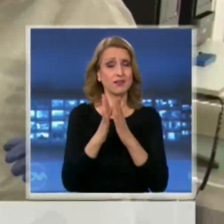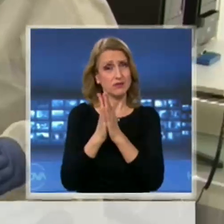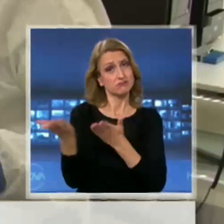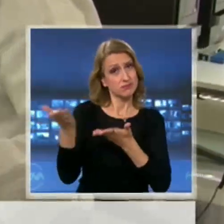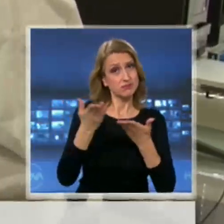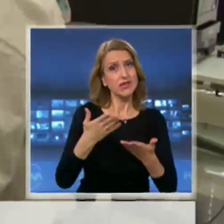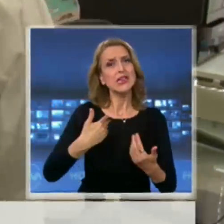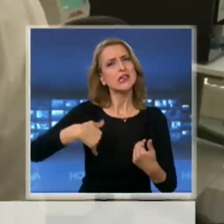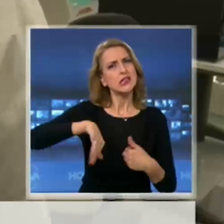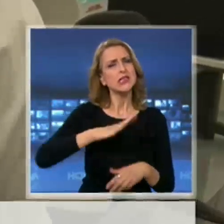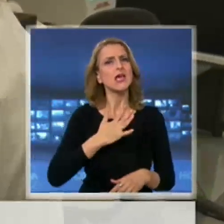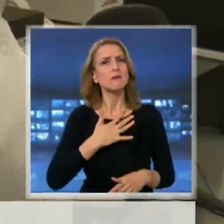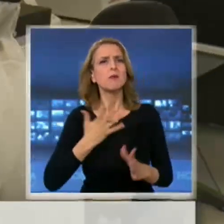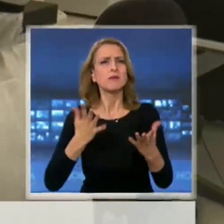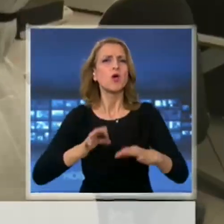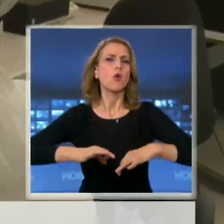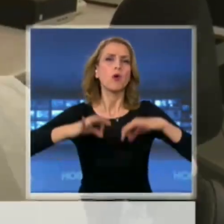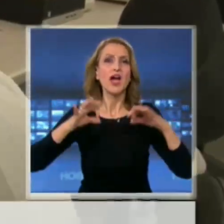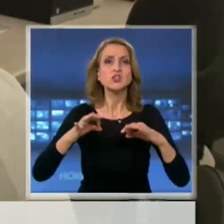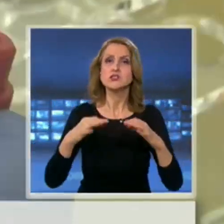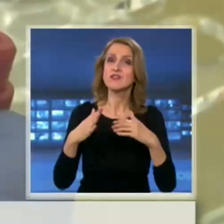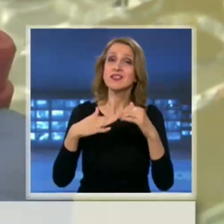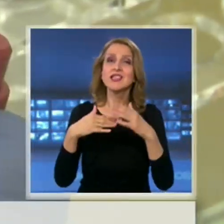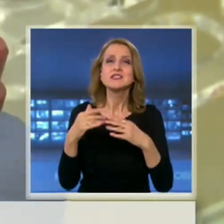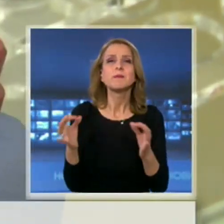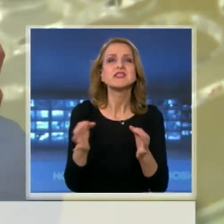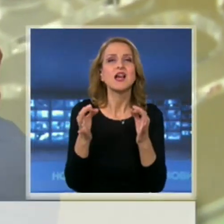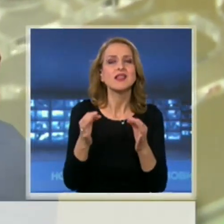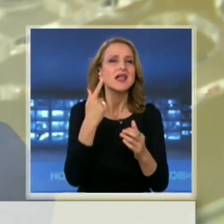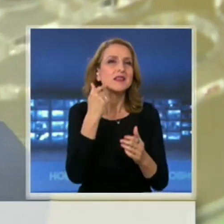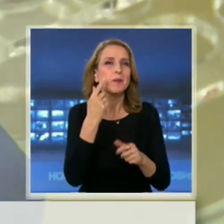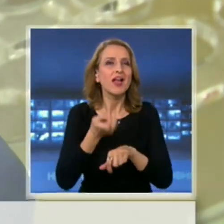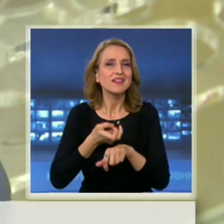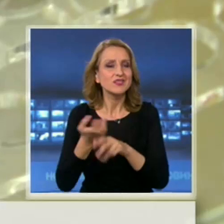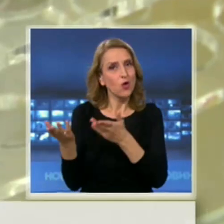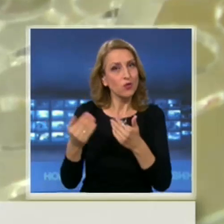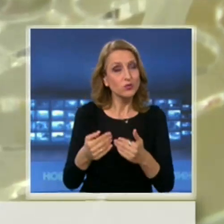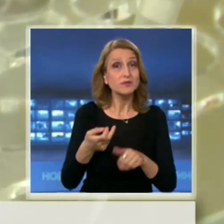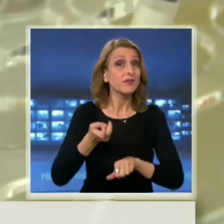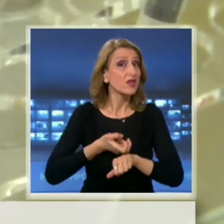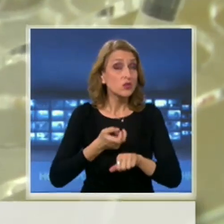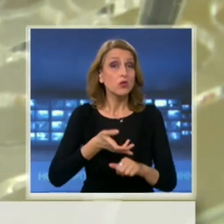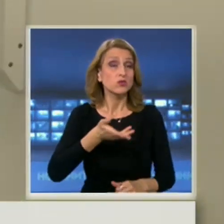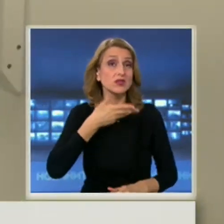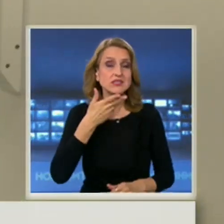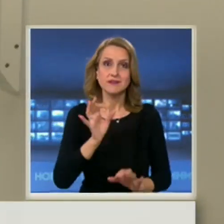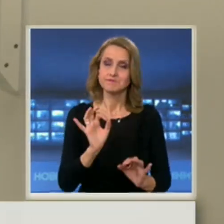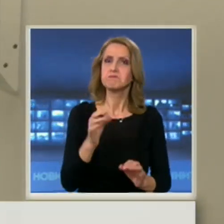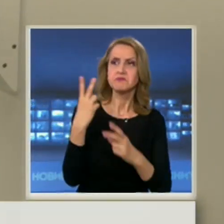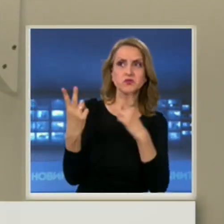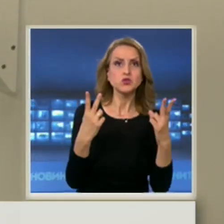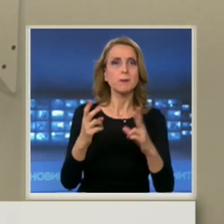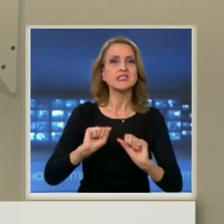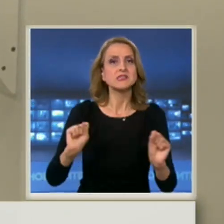имаме едни много качествени специализанци почти във всички отделения. Лекарите разказват, че страх сред колегите им няма,